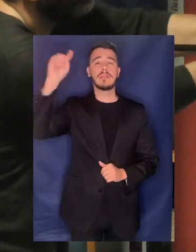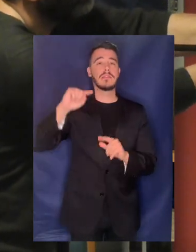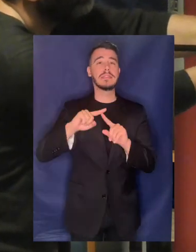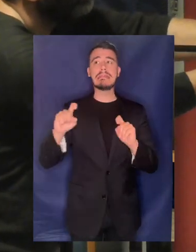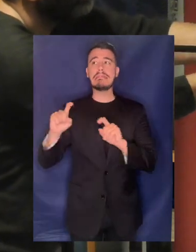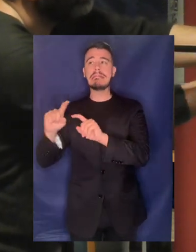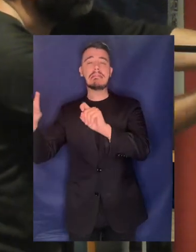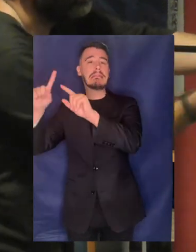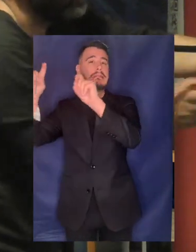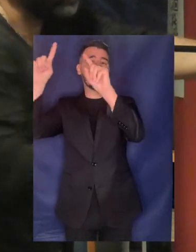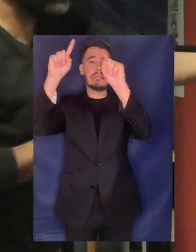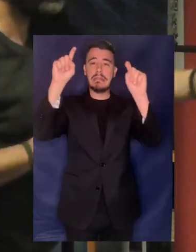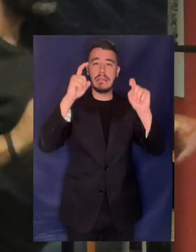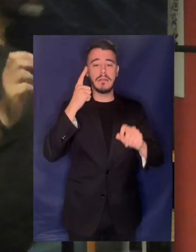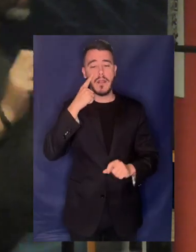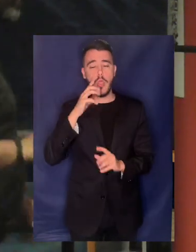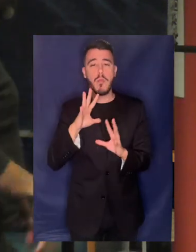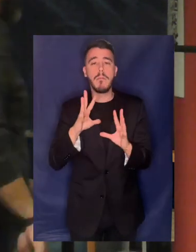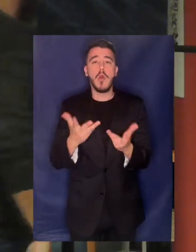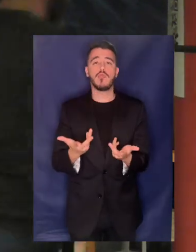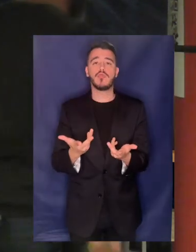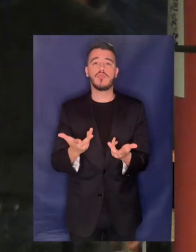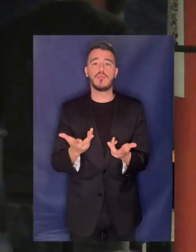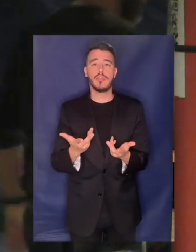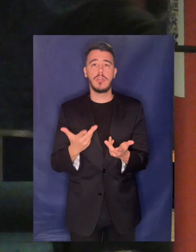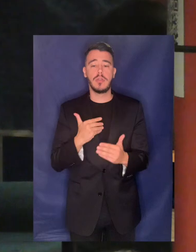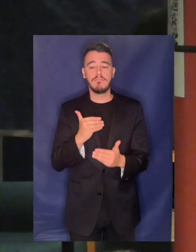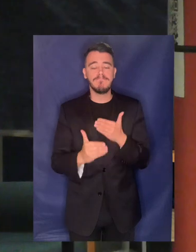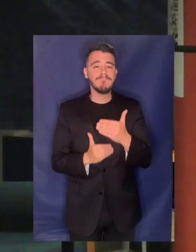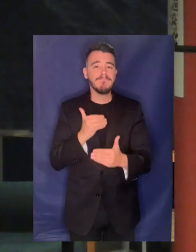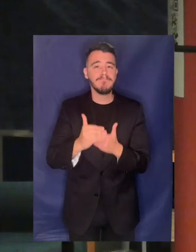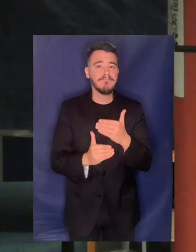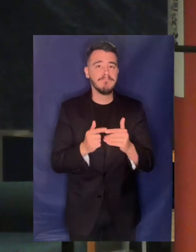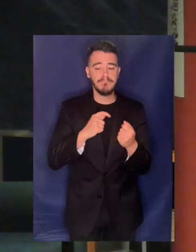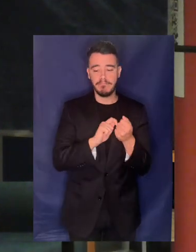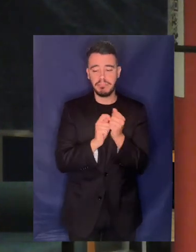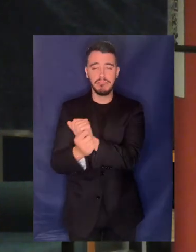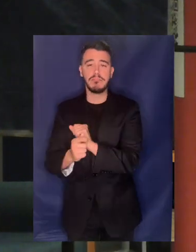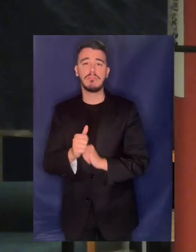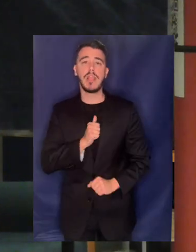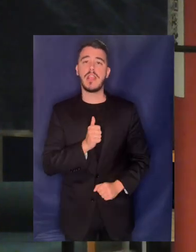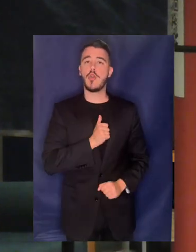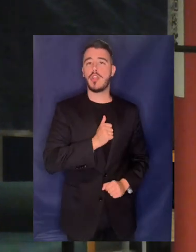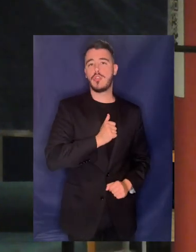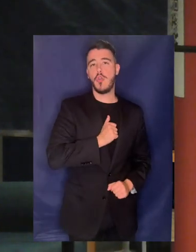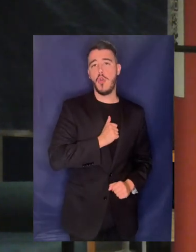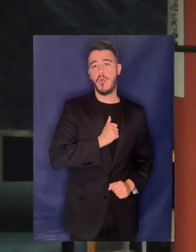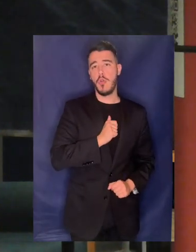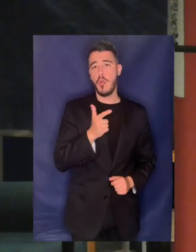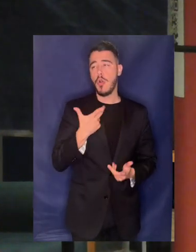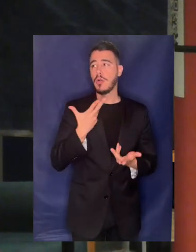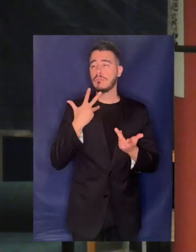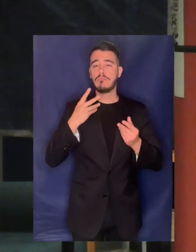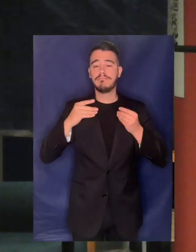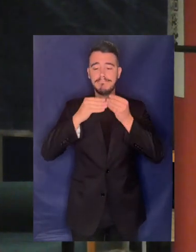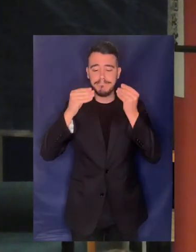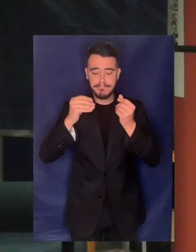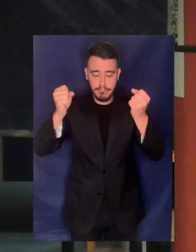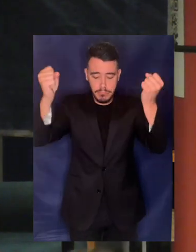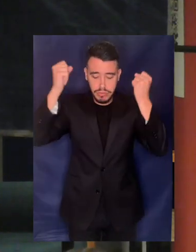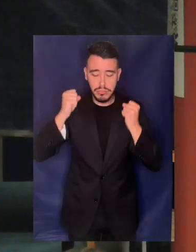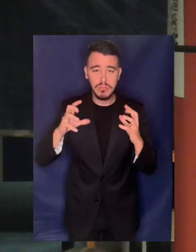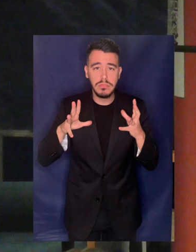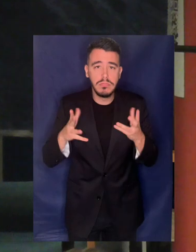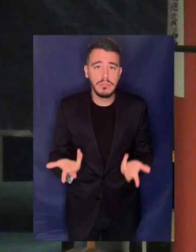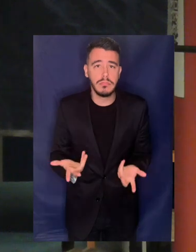εξελίχθηκε η διεκοποίηση του νερού και τι αποτελέσματα έφερε αλλά βεβαίως